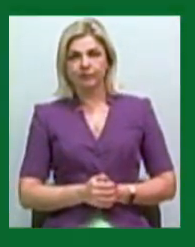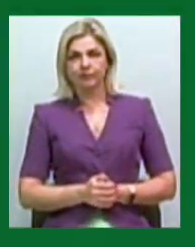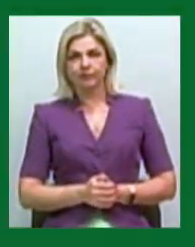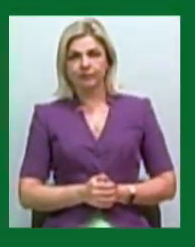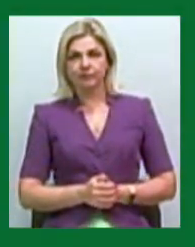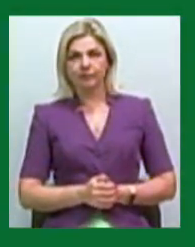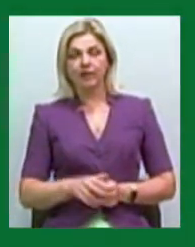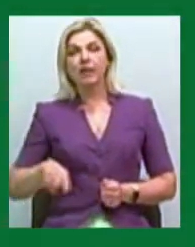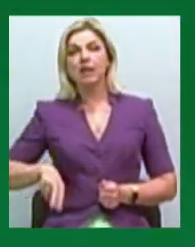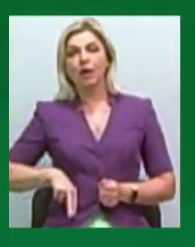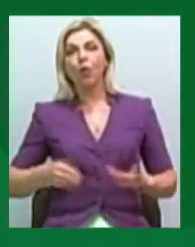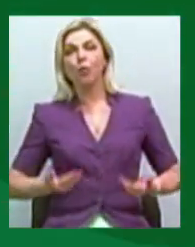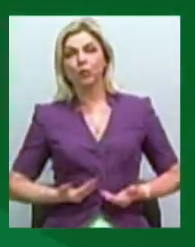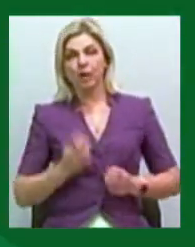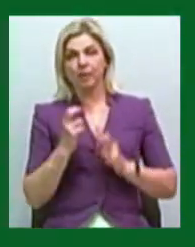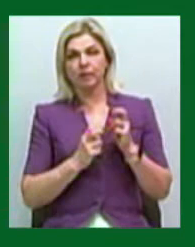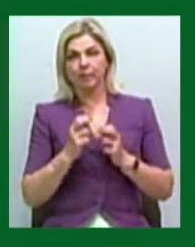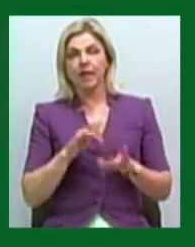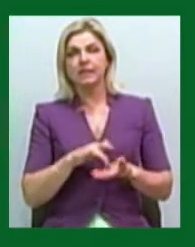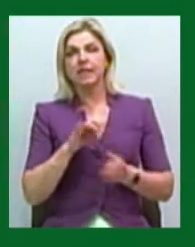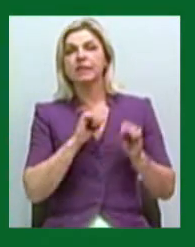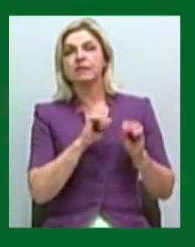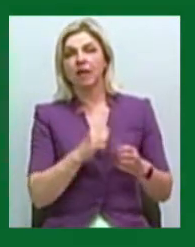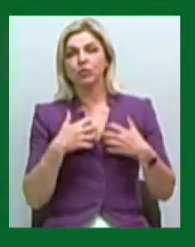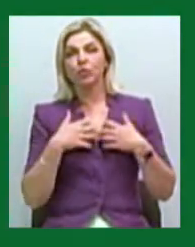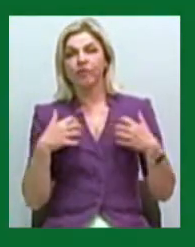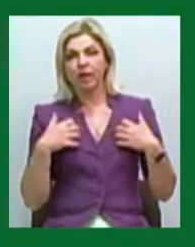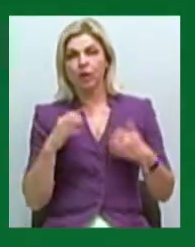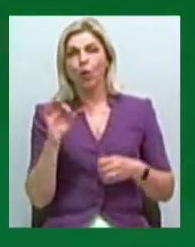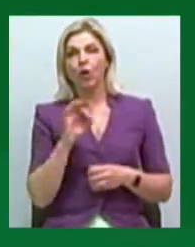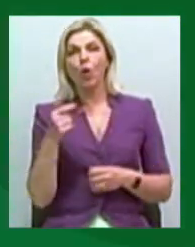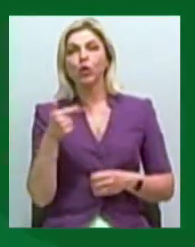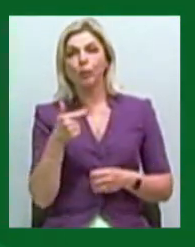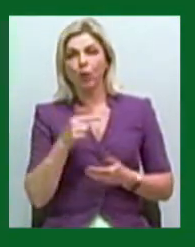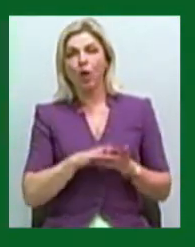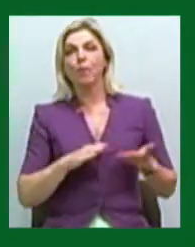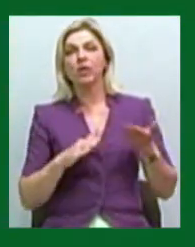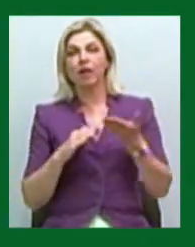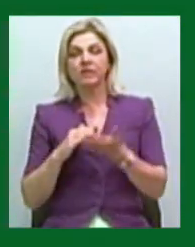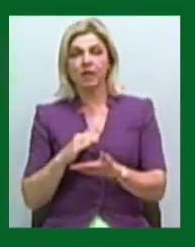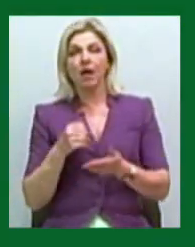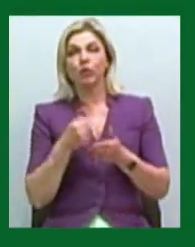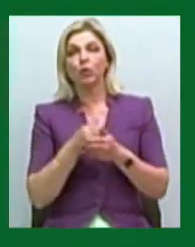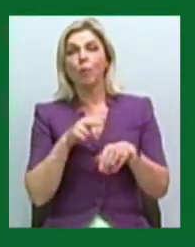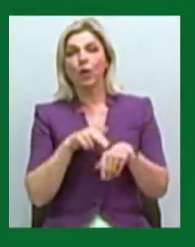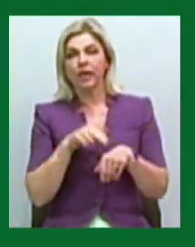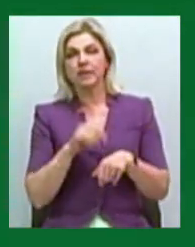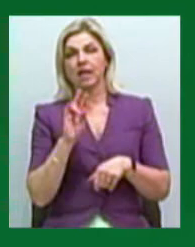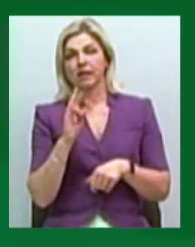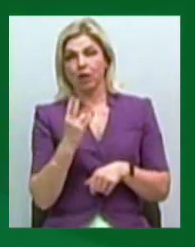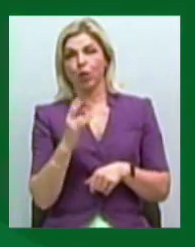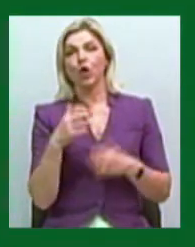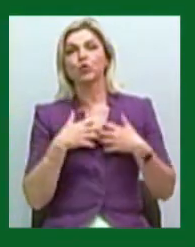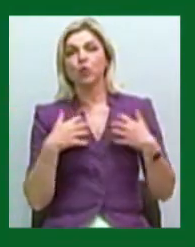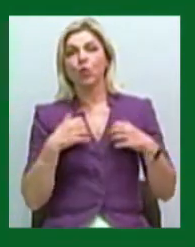Директор комунального підприємства Центр захисту тварин Олександр Голоброцький подав заяву до поліції на Миколаївську